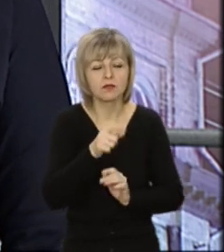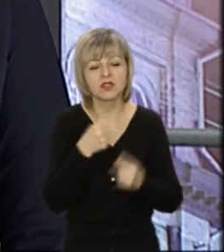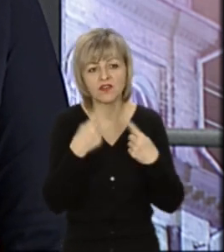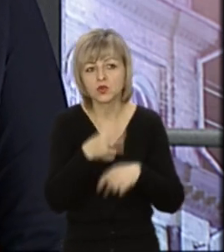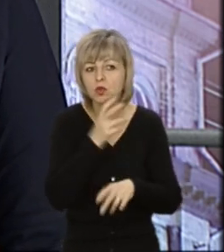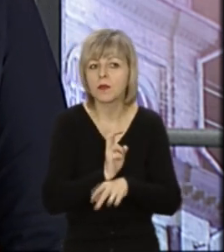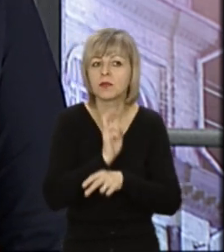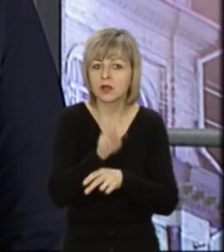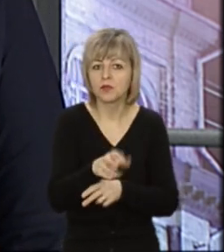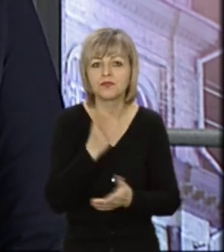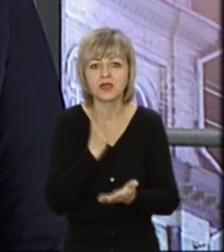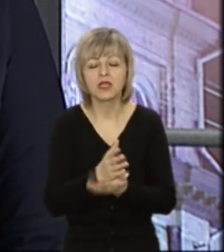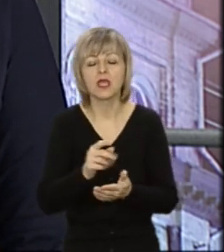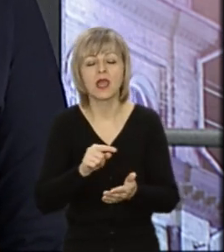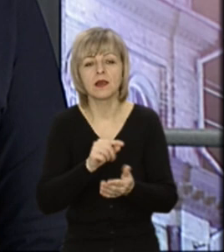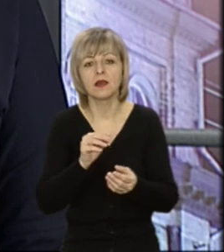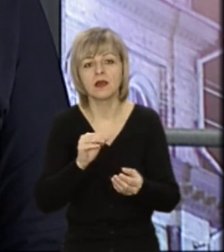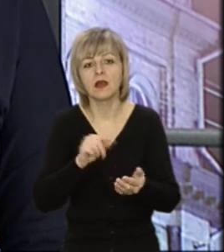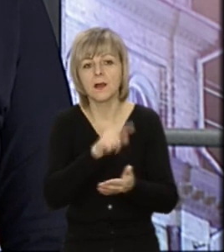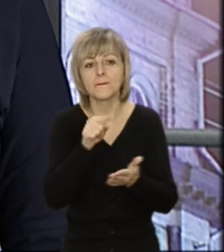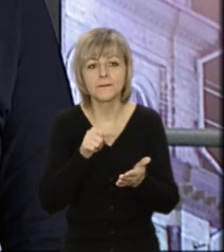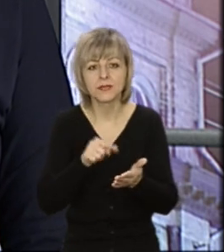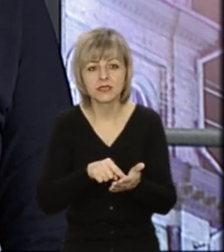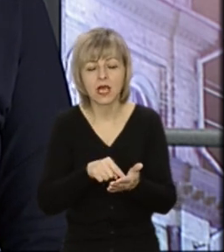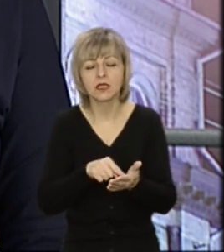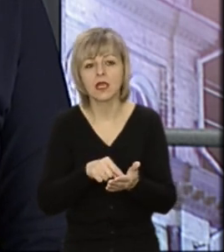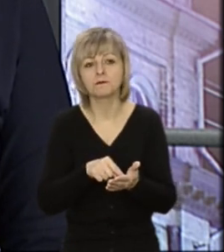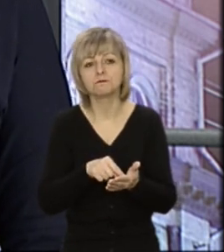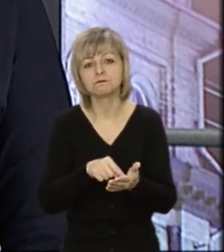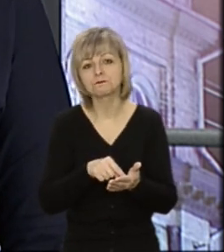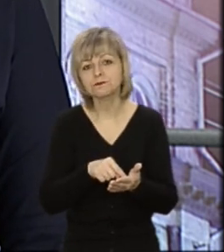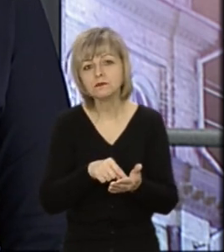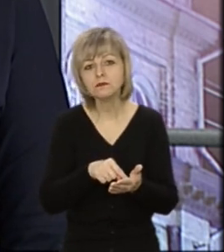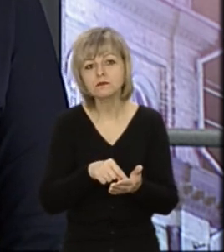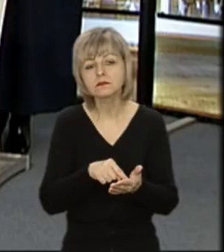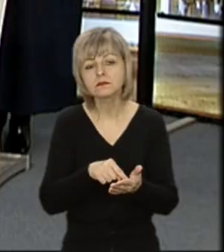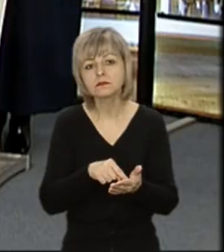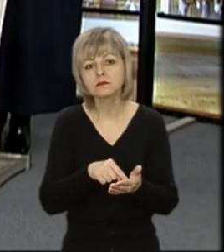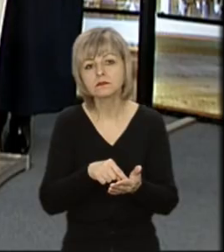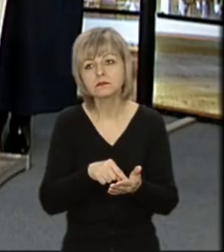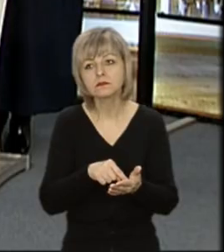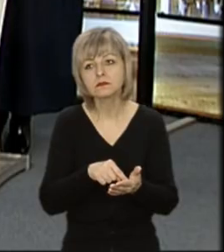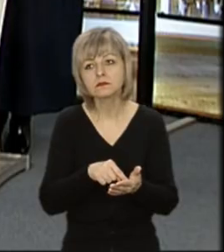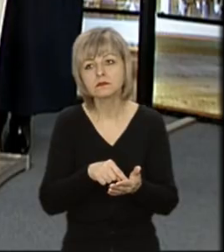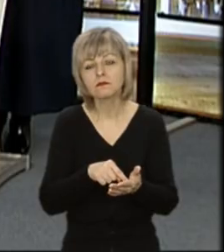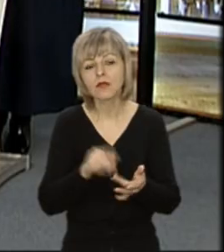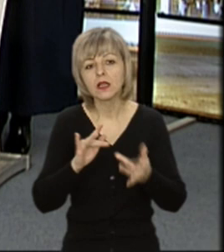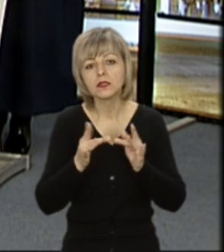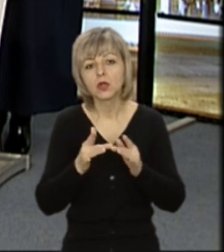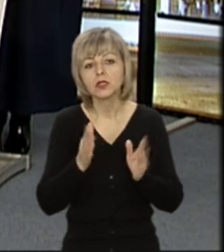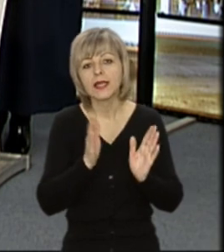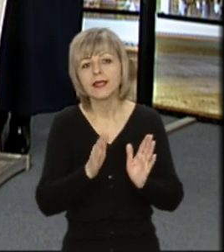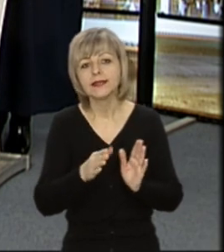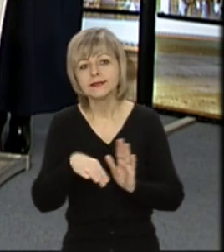питання самої роботи електронної системи. Це не тільки в нашій області, в цій Україні, тому що є велика нагрузка, дуже